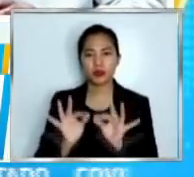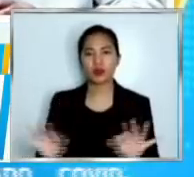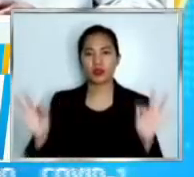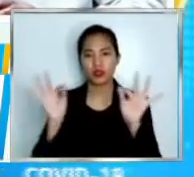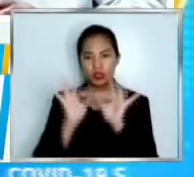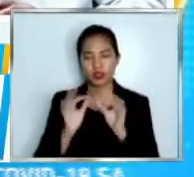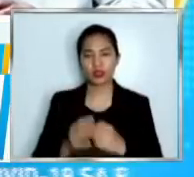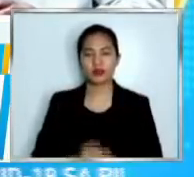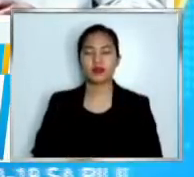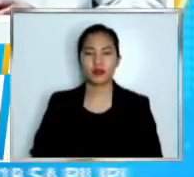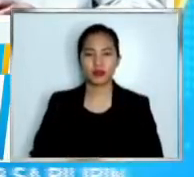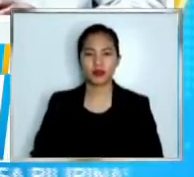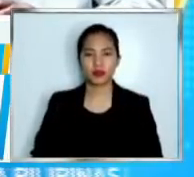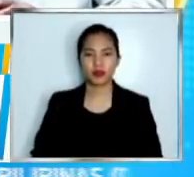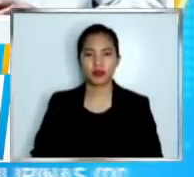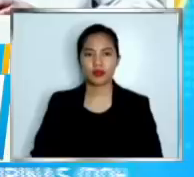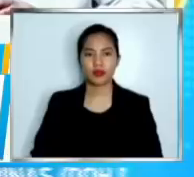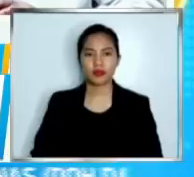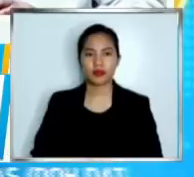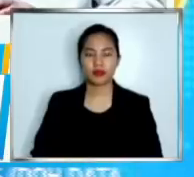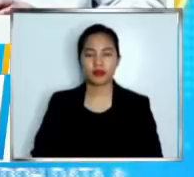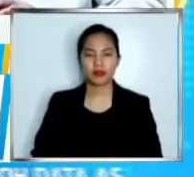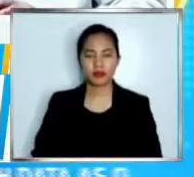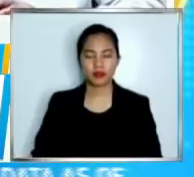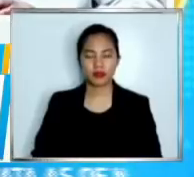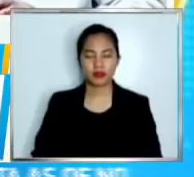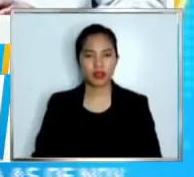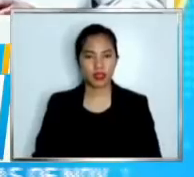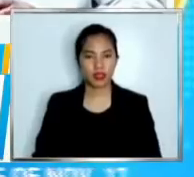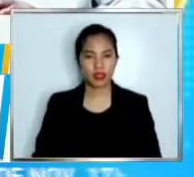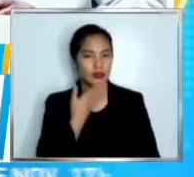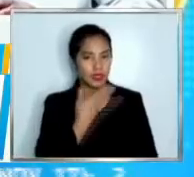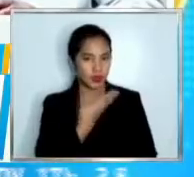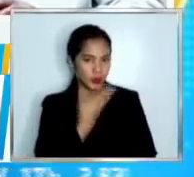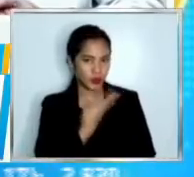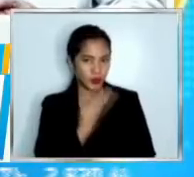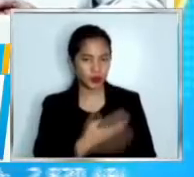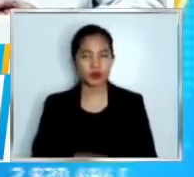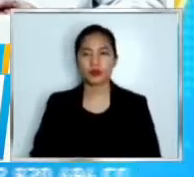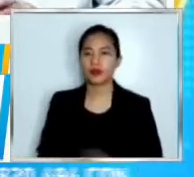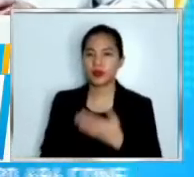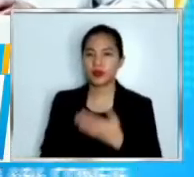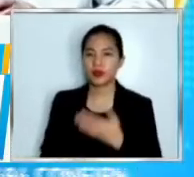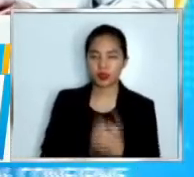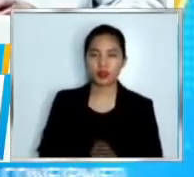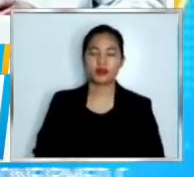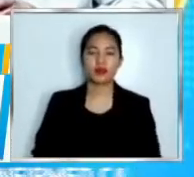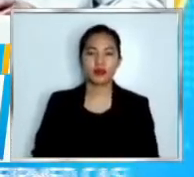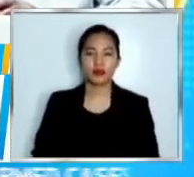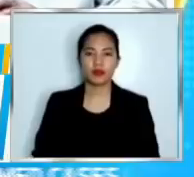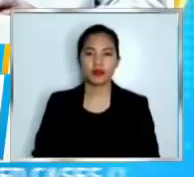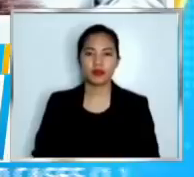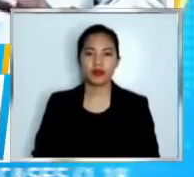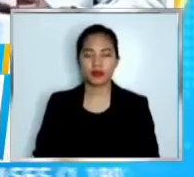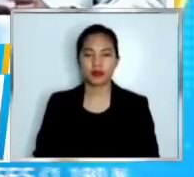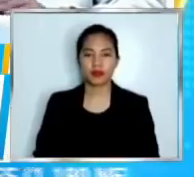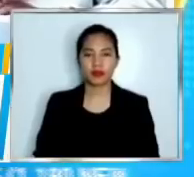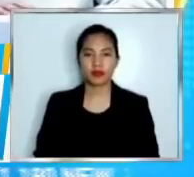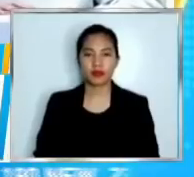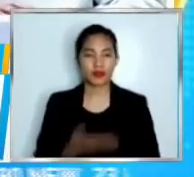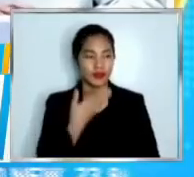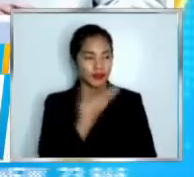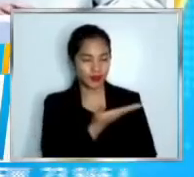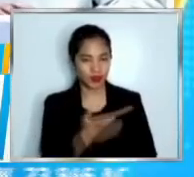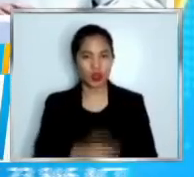ok sige po maraming salamat po sa oras na binahagi nyo po sa balitang hali ganun din salamat Connie and Rafi at sa